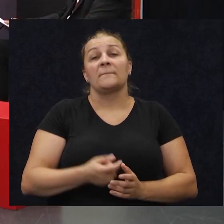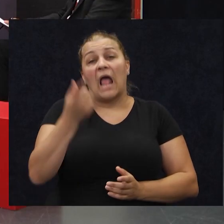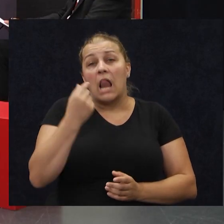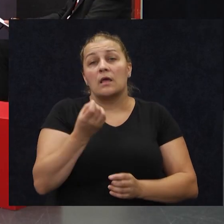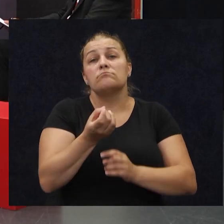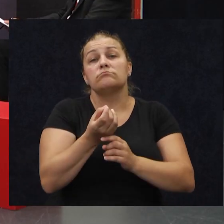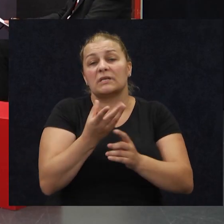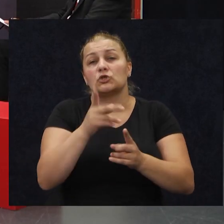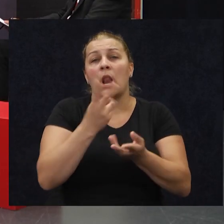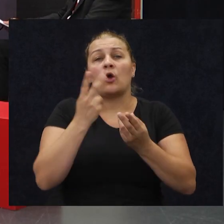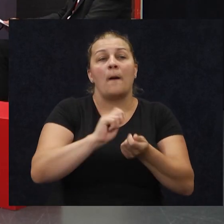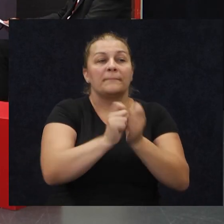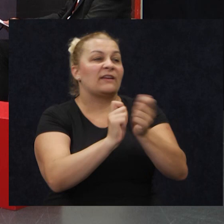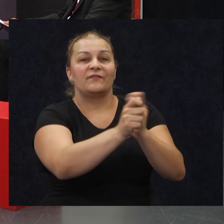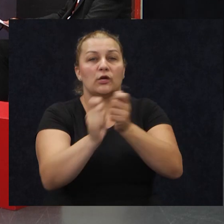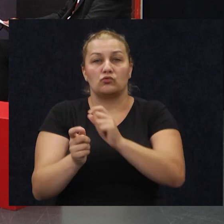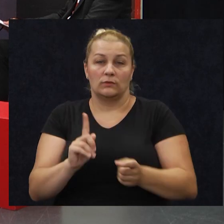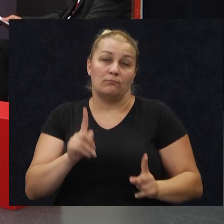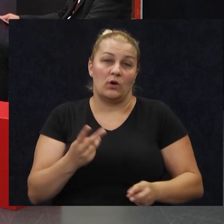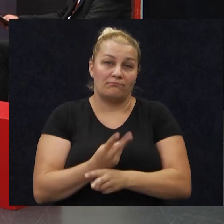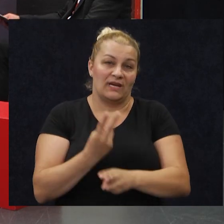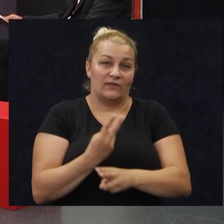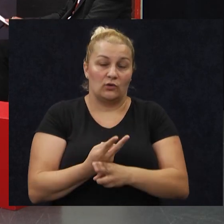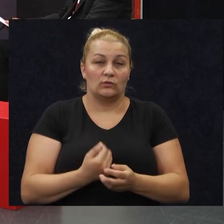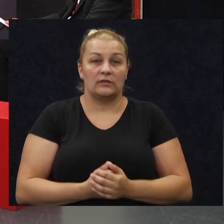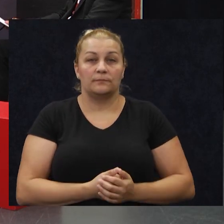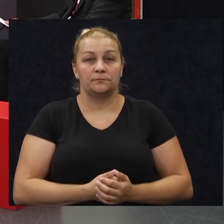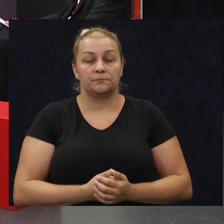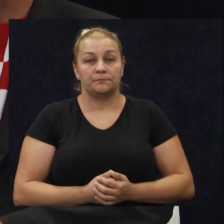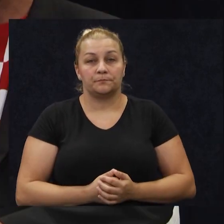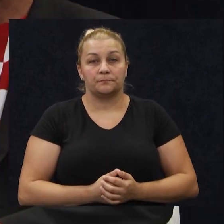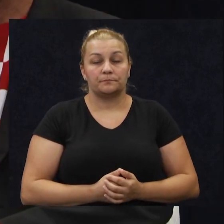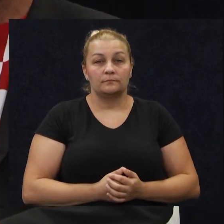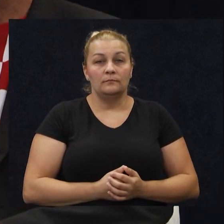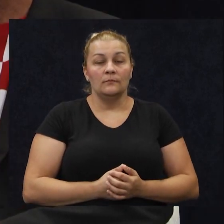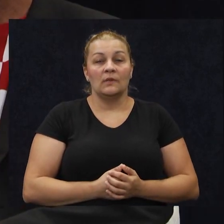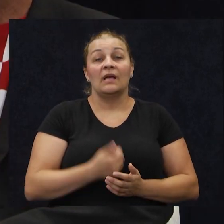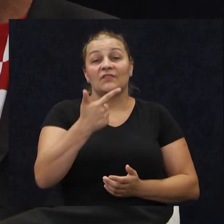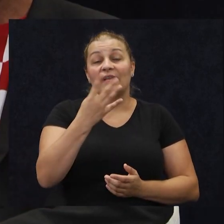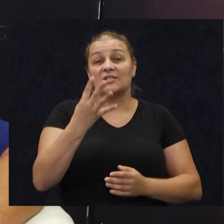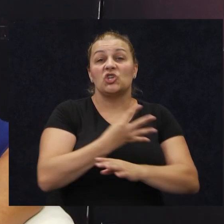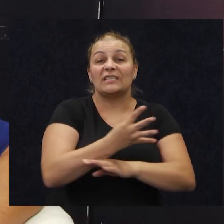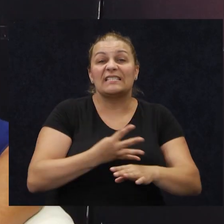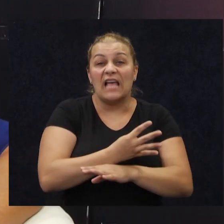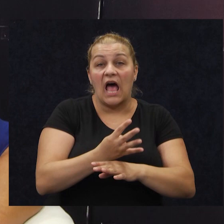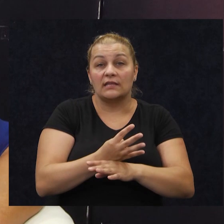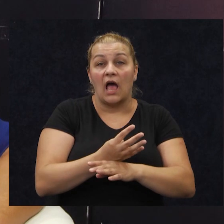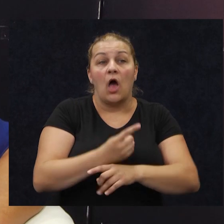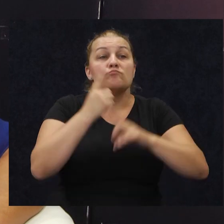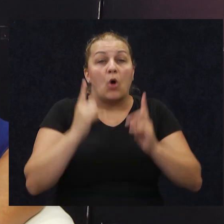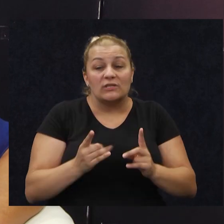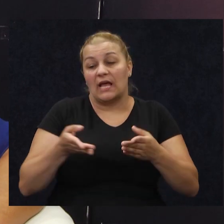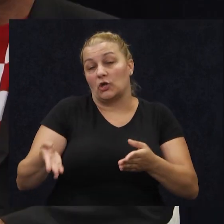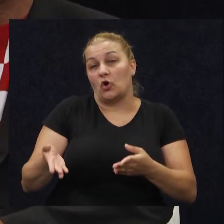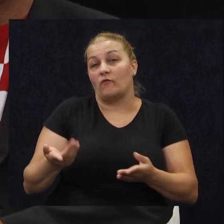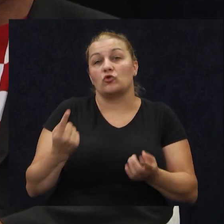priviknete na takav vitamin način. život vas nam, situacija ovaj, diktira... 24 sata, postanete to što jeste. A